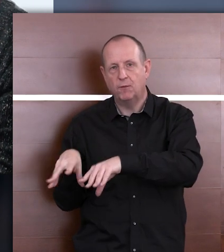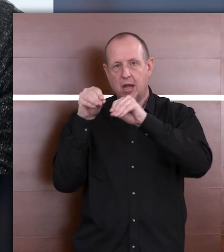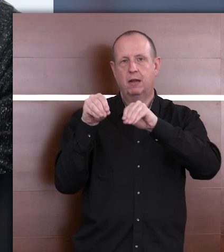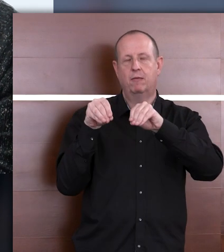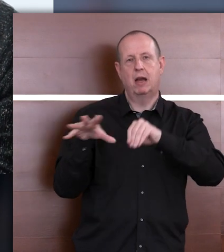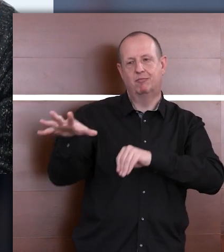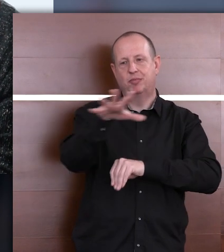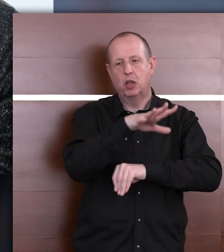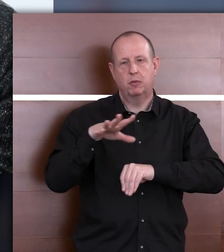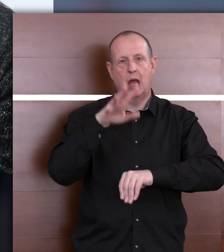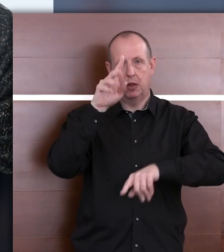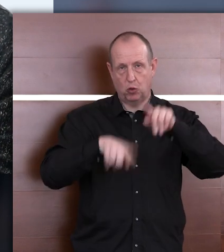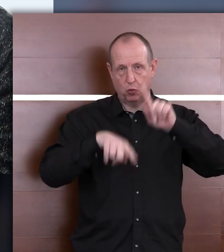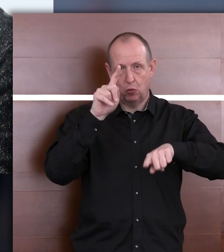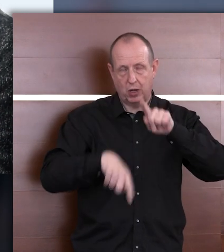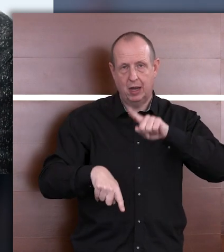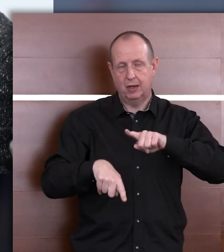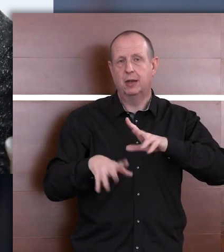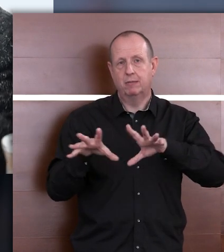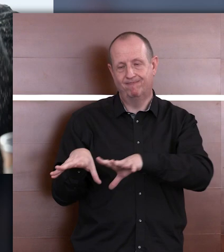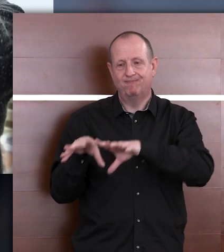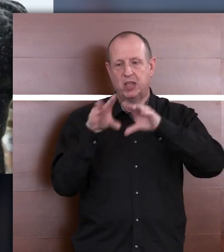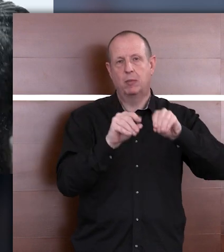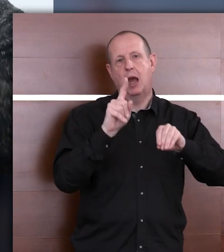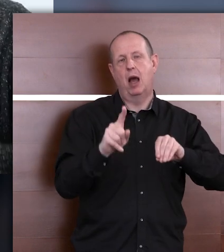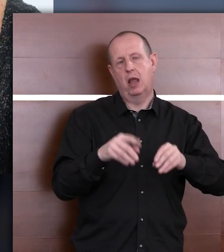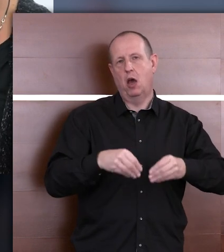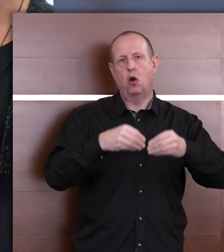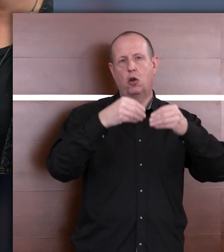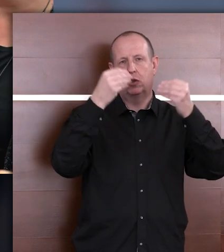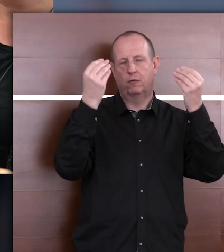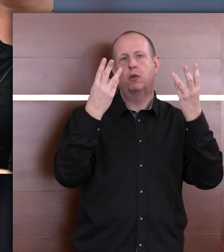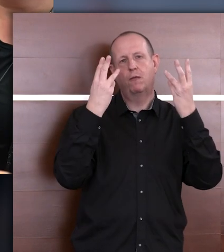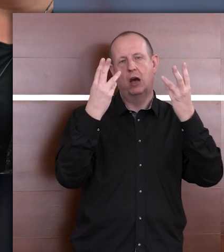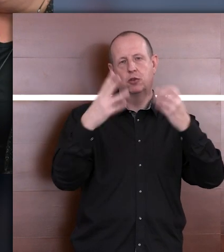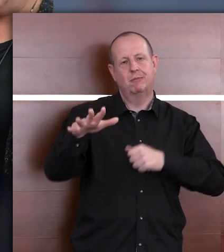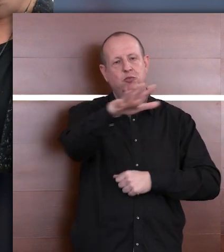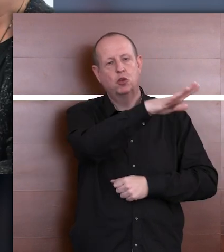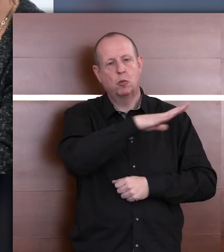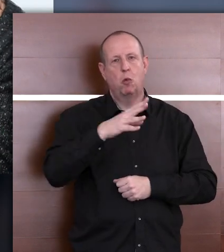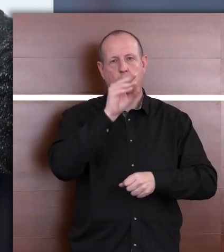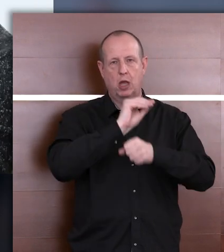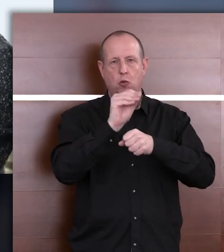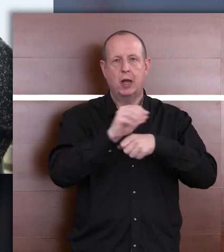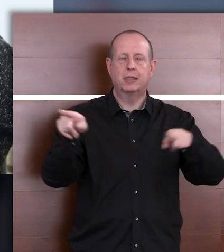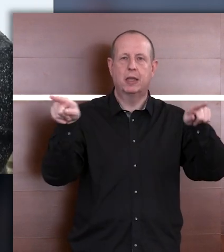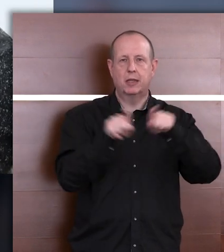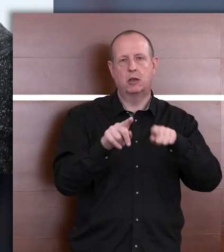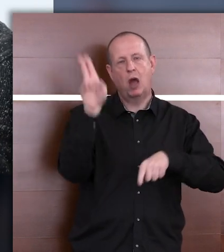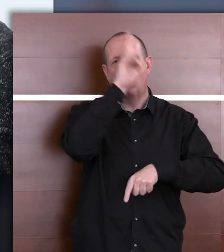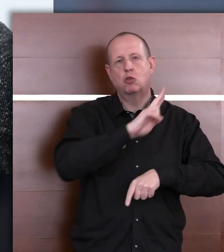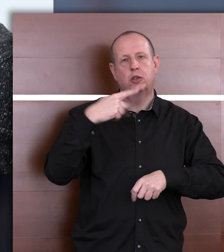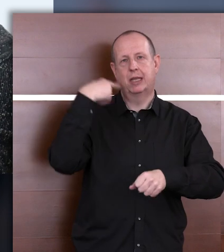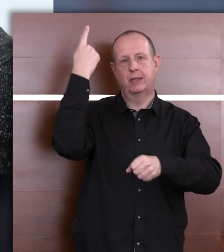i jego naturalnego, rodzinnego, no ale dla dobra jakby jego rozwoju takiego społecznego, rodzice podejmują taką